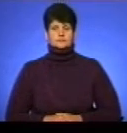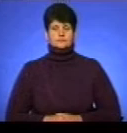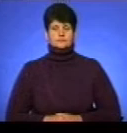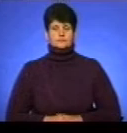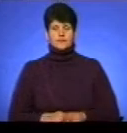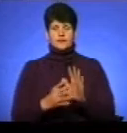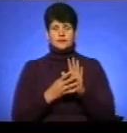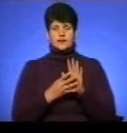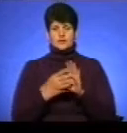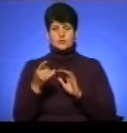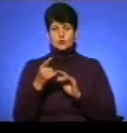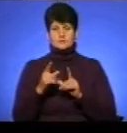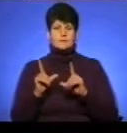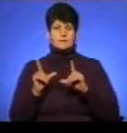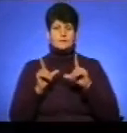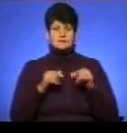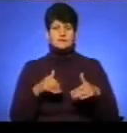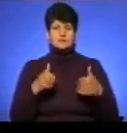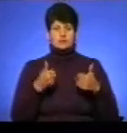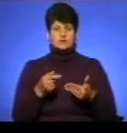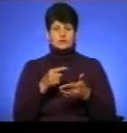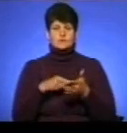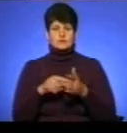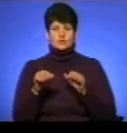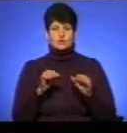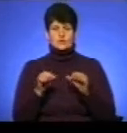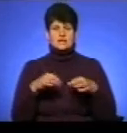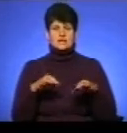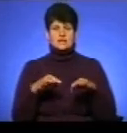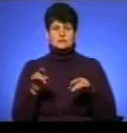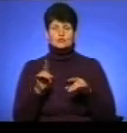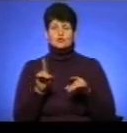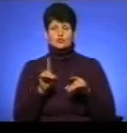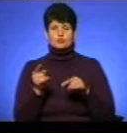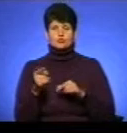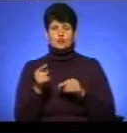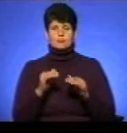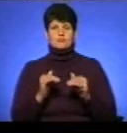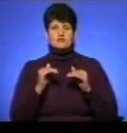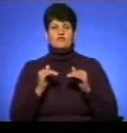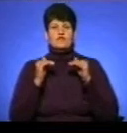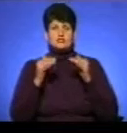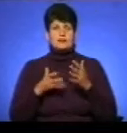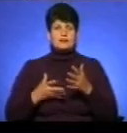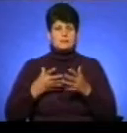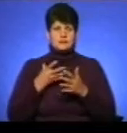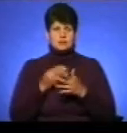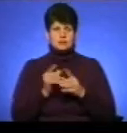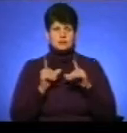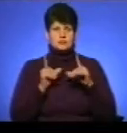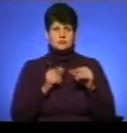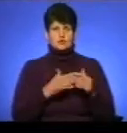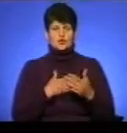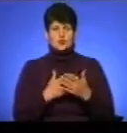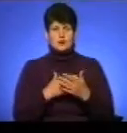Дев'ятеро тернопільських перевізників звернулися до міського управління транспорту, щоб у Тернополі підвищили плату за проїзд у громадському транспорті до